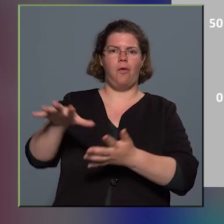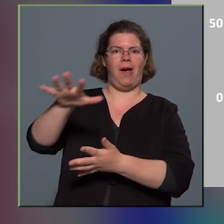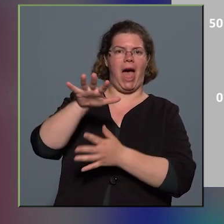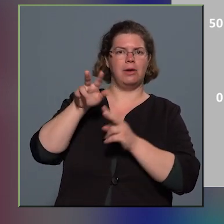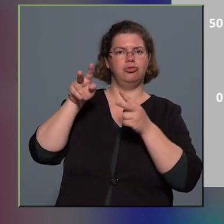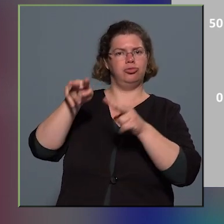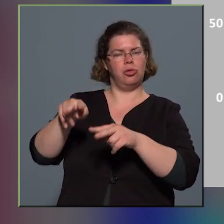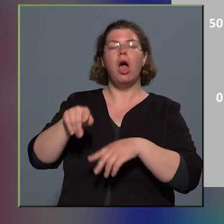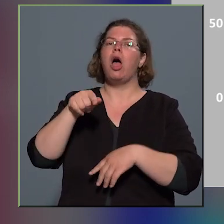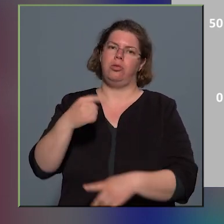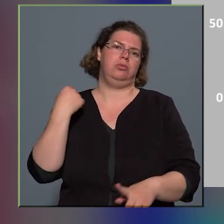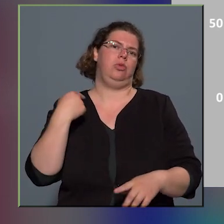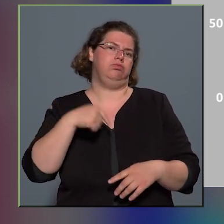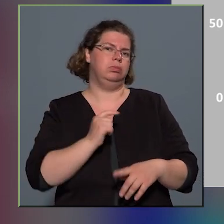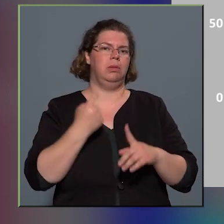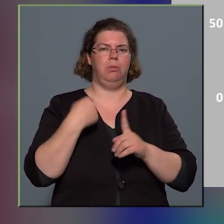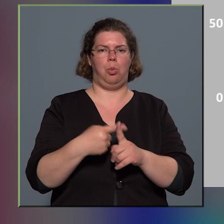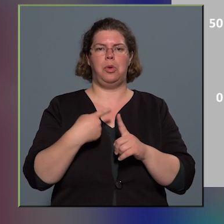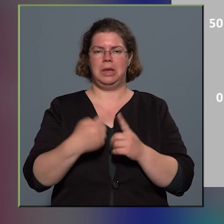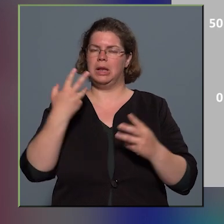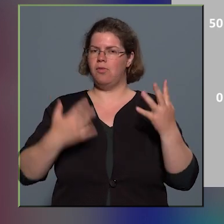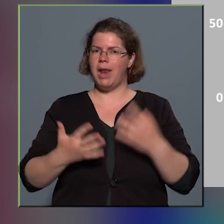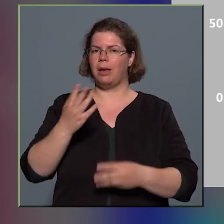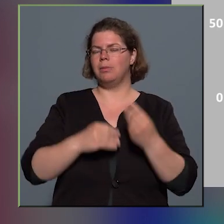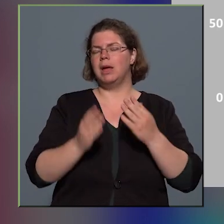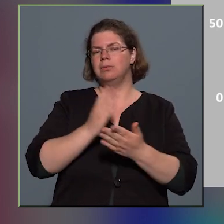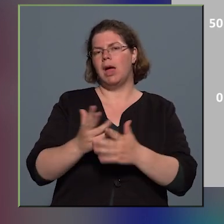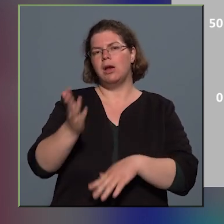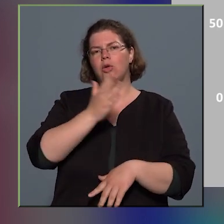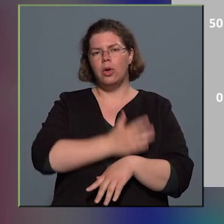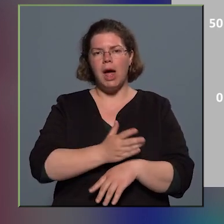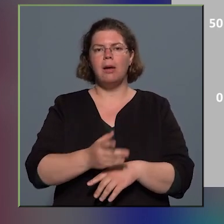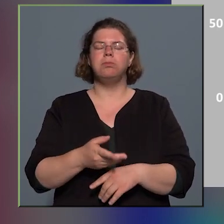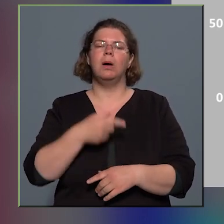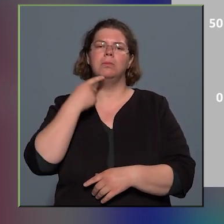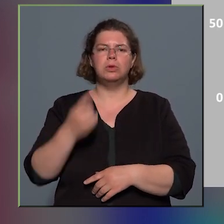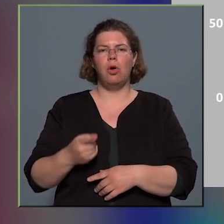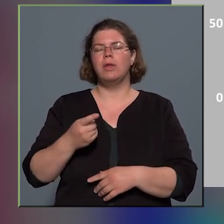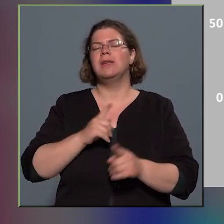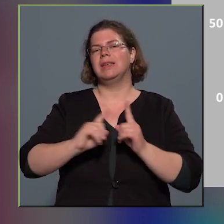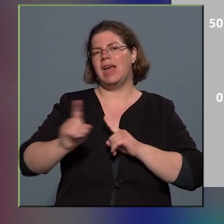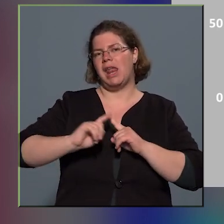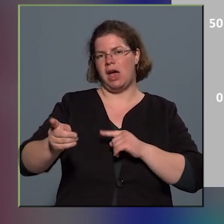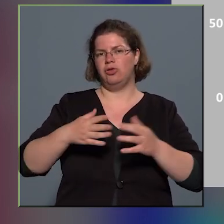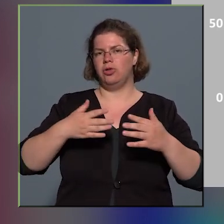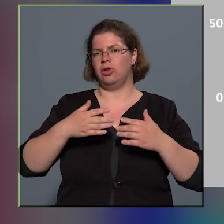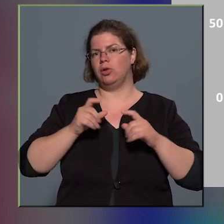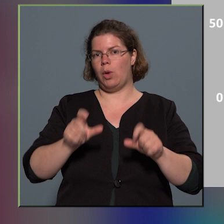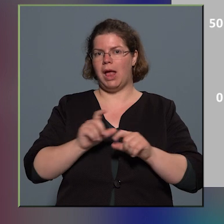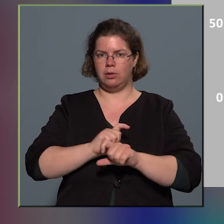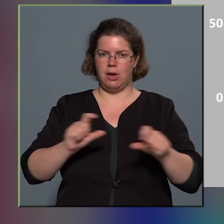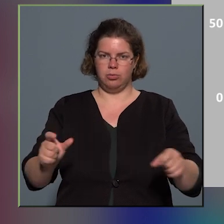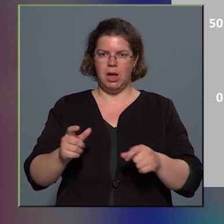ez kifejezetten pozitív eredmény, hiszen a már korábban említett kijárási korlátozások miatt azért megnőtt a köztöröleti